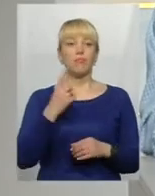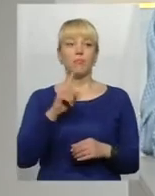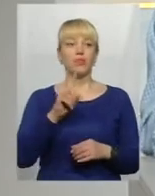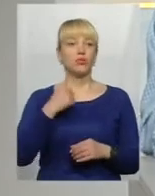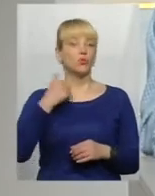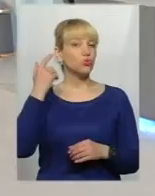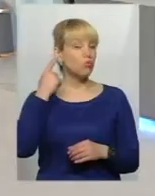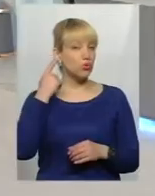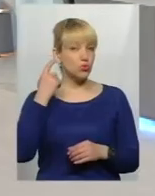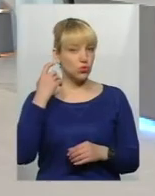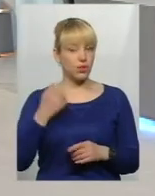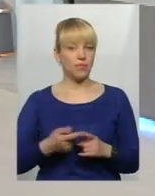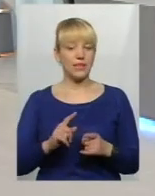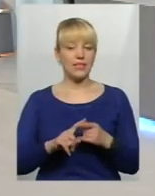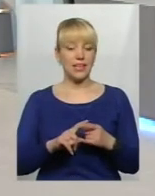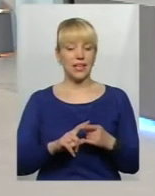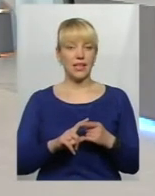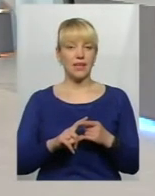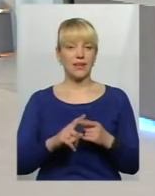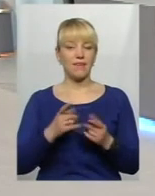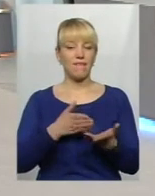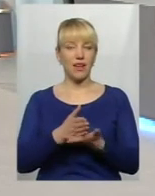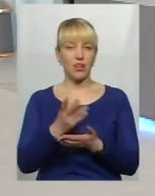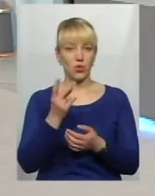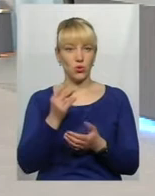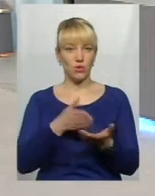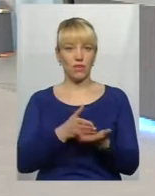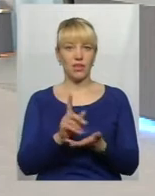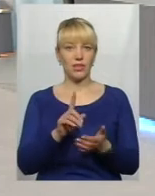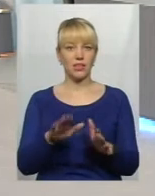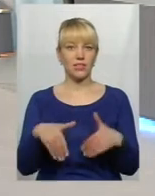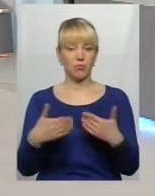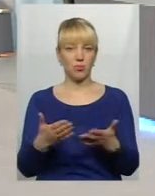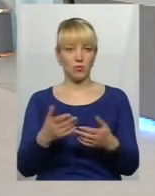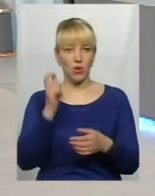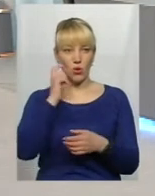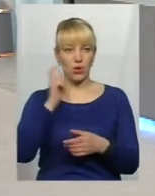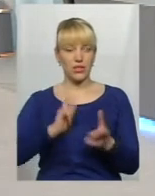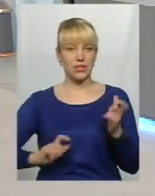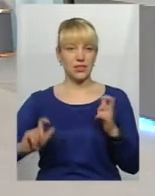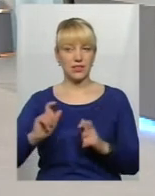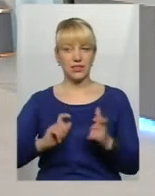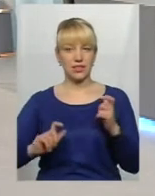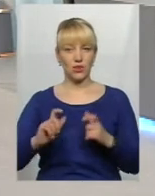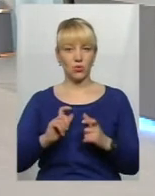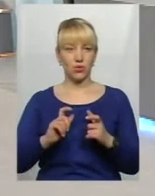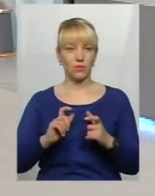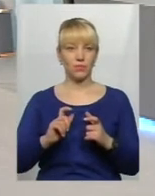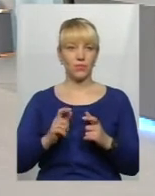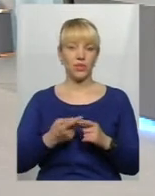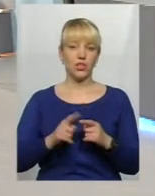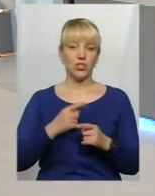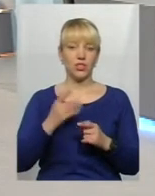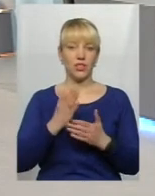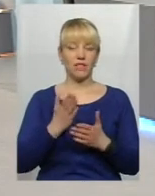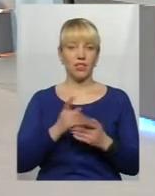почути. Як ви думаєте, оцей варіант, другий варіант, який запропонував вже Український інститут, чи